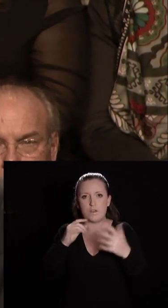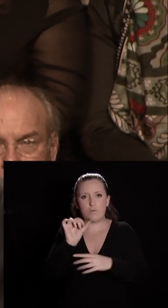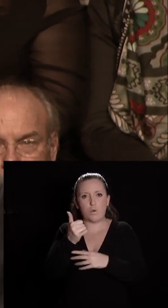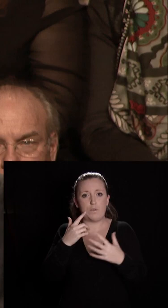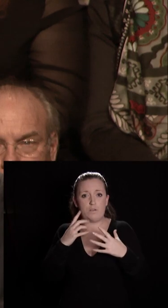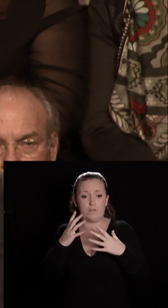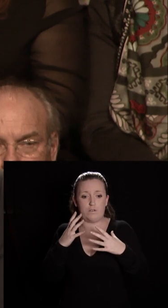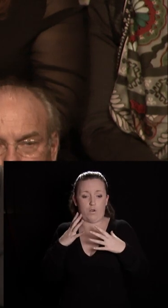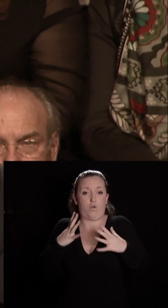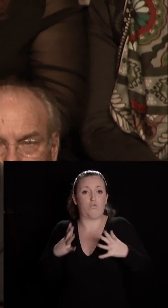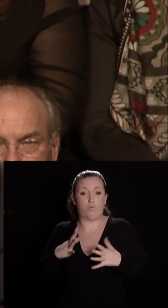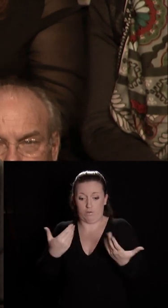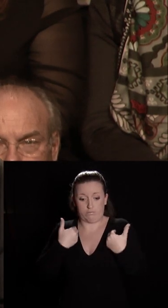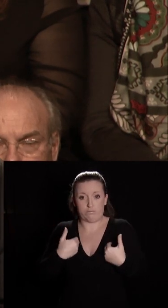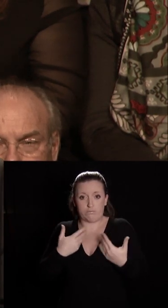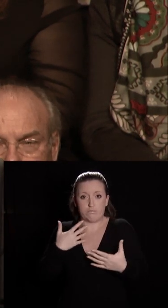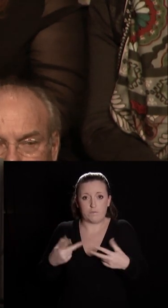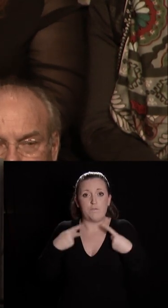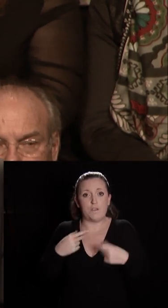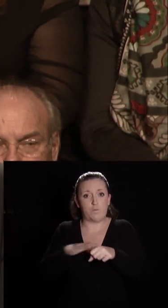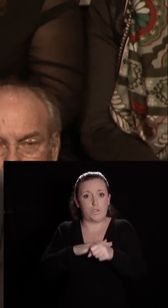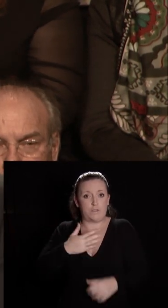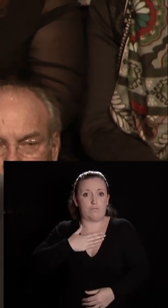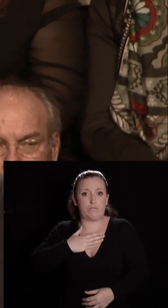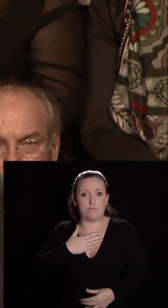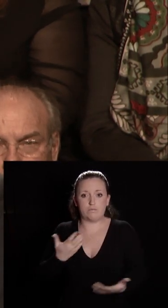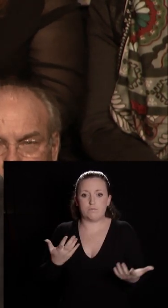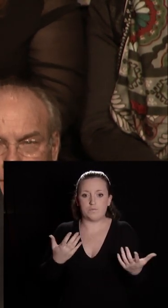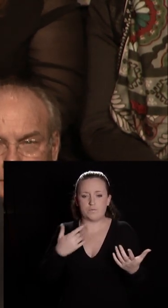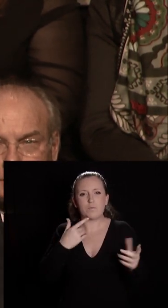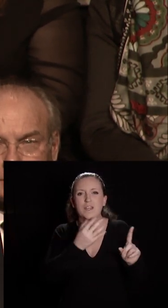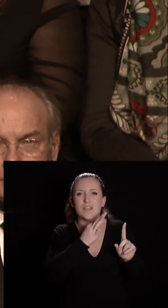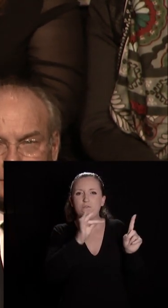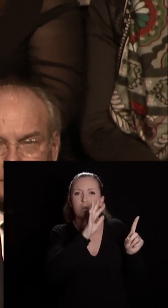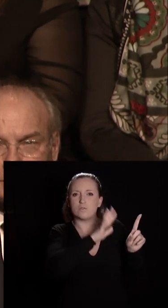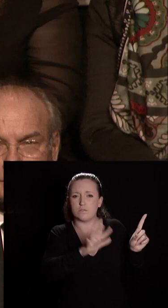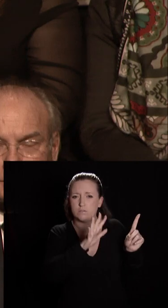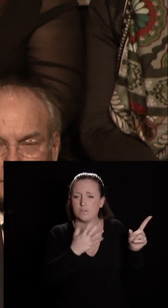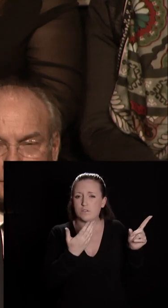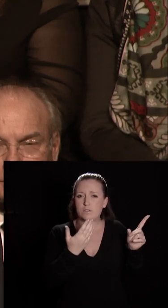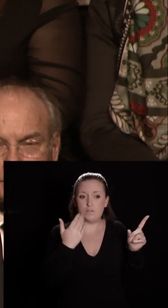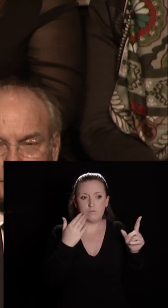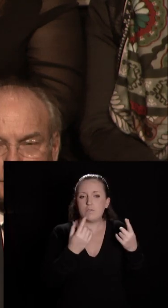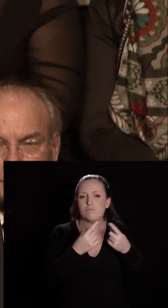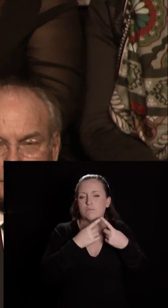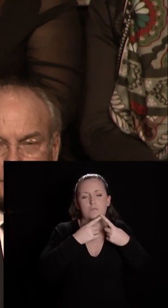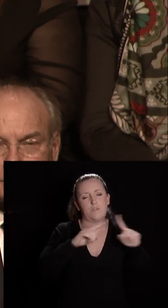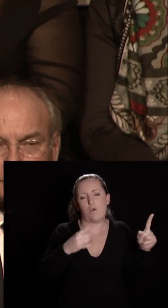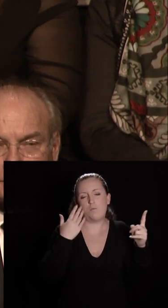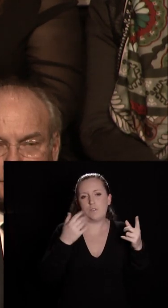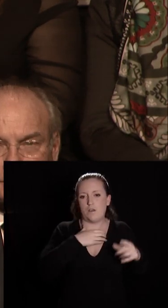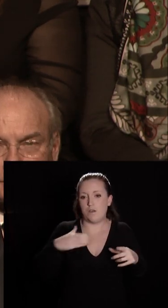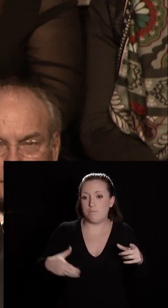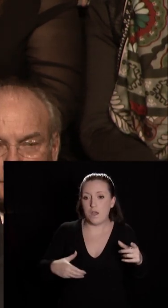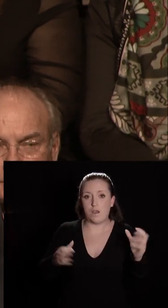ma vie politique. Et la France ne serait tellement pas la France, elle ne serait pas la même, sans ces maires qui agissent pour